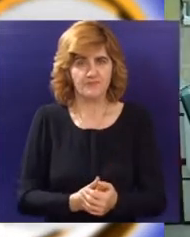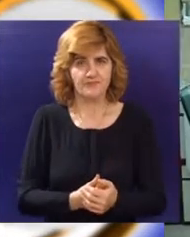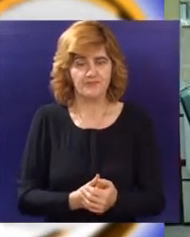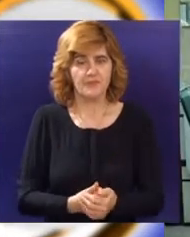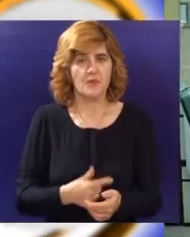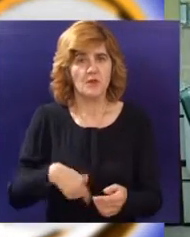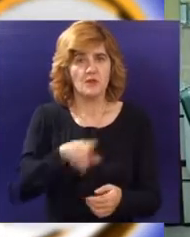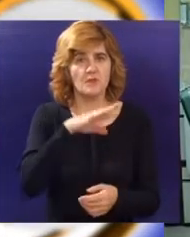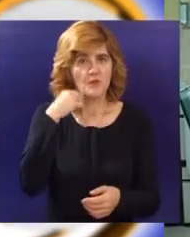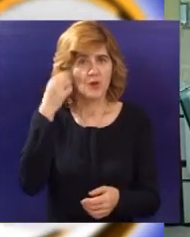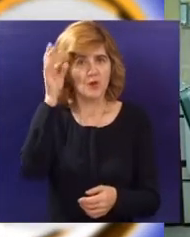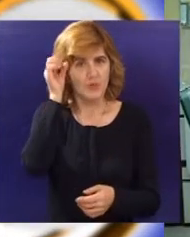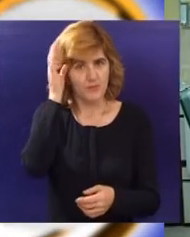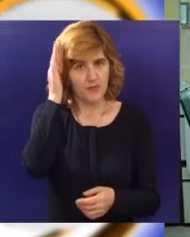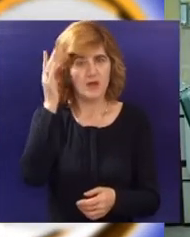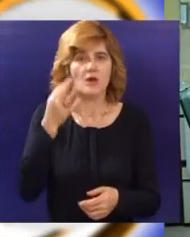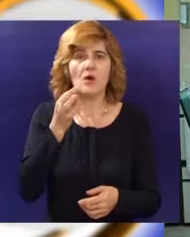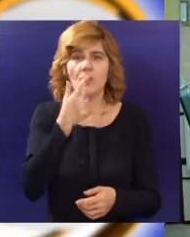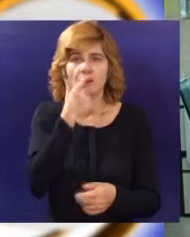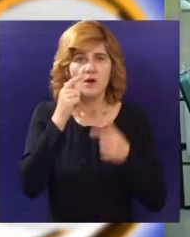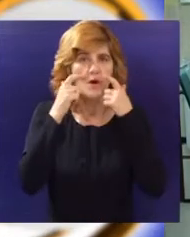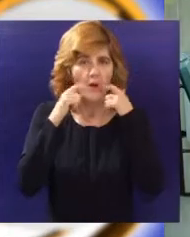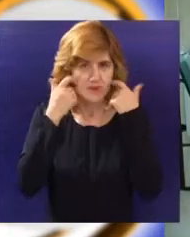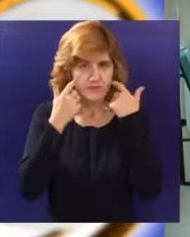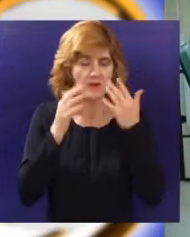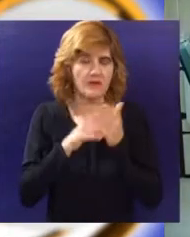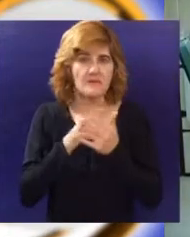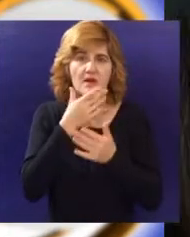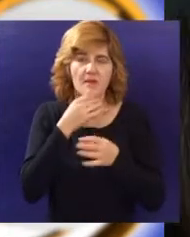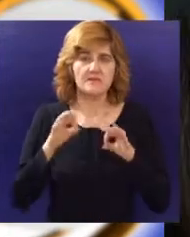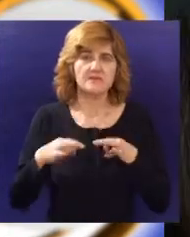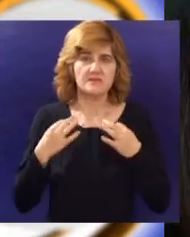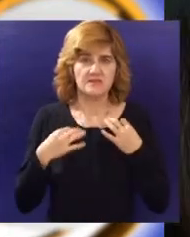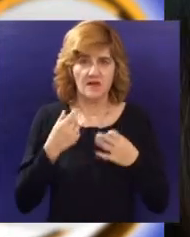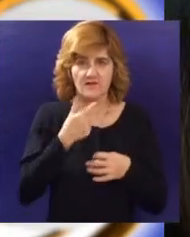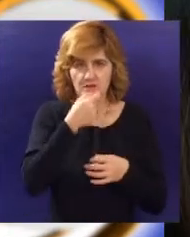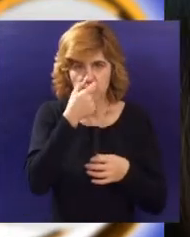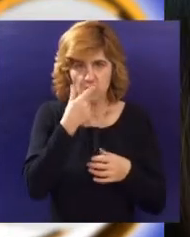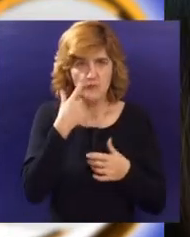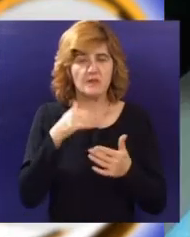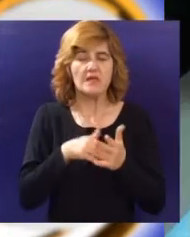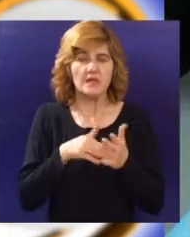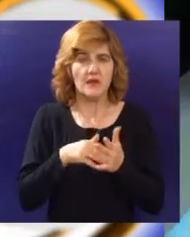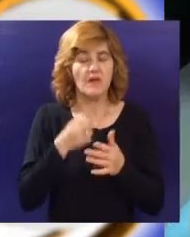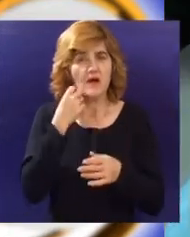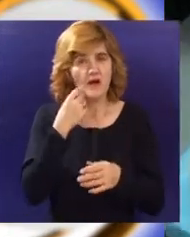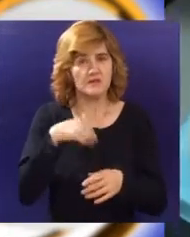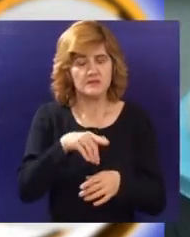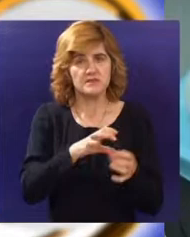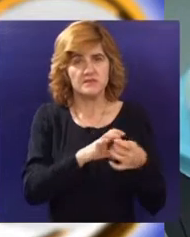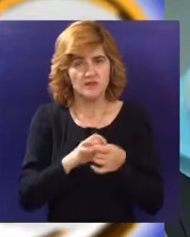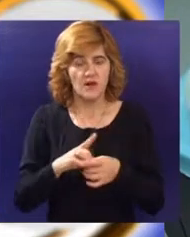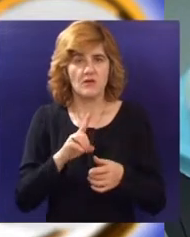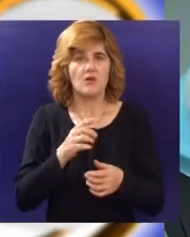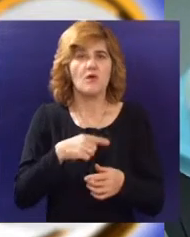Dok neki su građani vode računa u svom osmehu, istomatologa posećuju preventivno, drugi se pak na odlazak od zubara odlučuju tek kada osete bol.